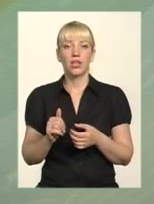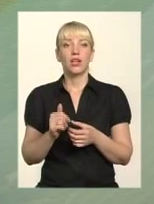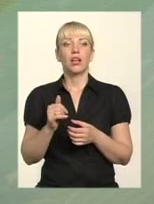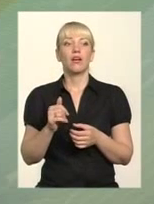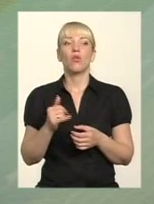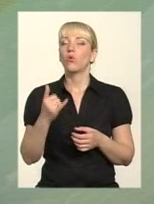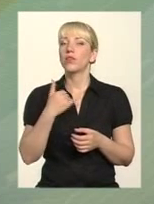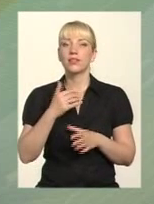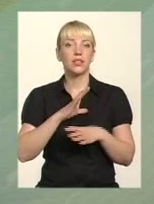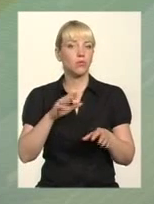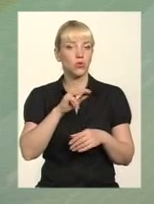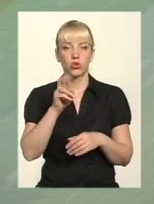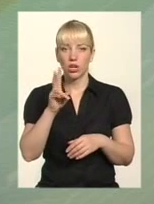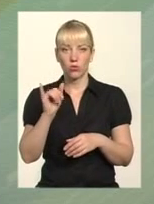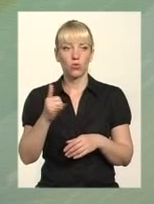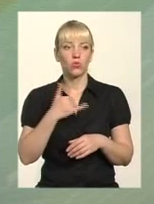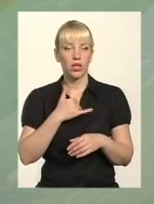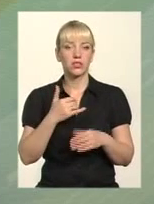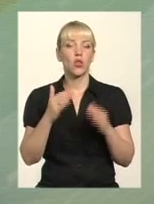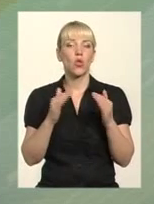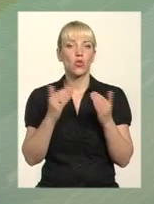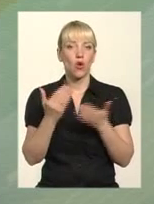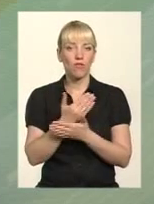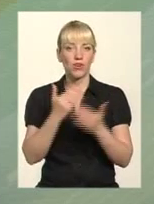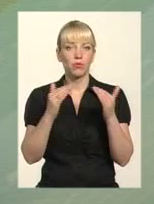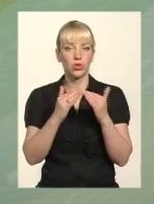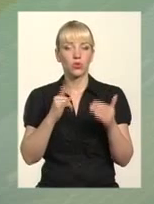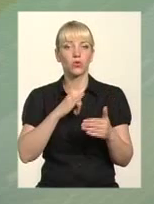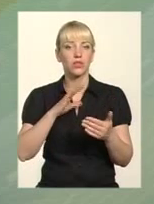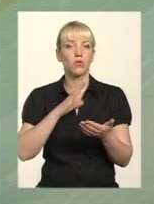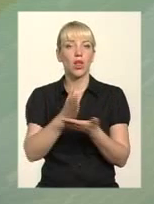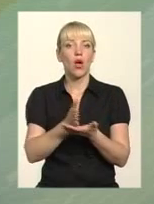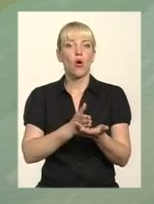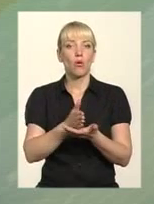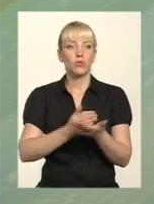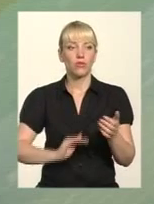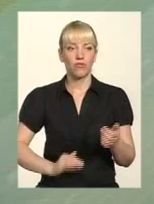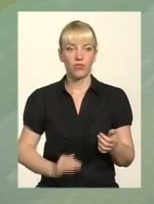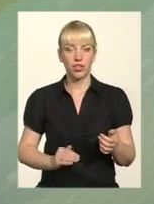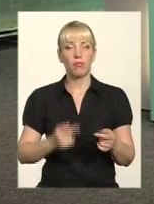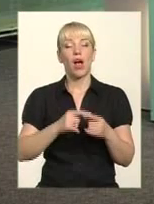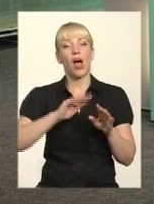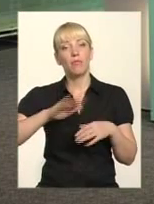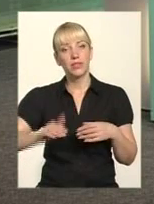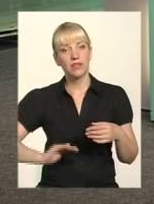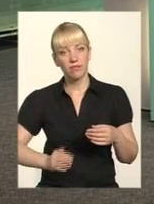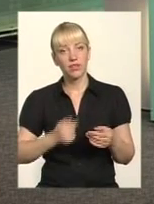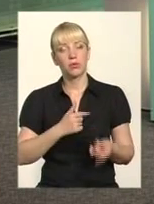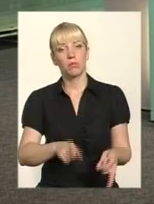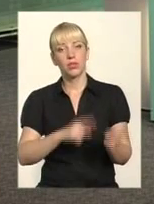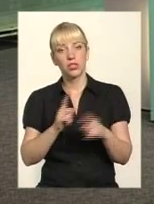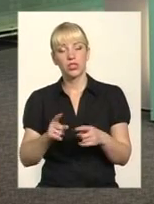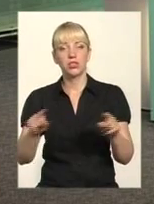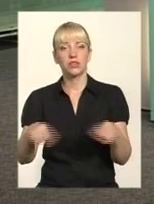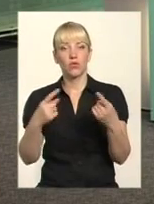новий будинок? Новий будинок, так, у нас більш-менш був. Ну, просто у нас обслуговуюча фірма була. І ми від цієї фірми вже потім створили ОСББ. Ну, що це не дало? По